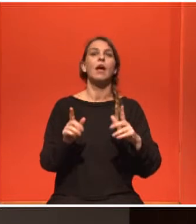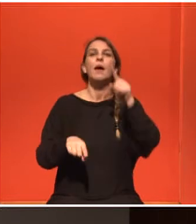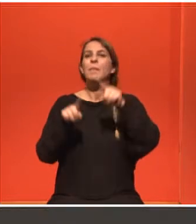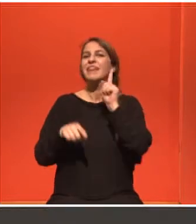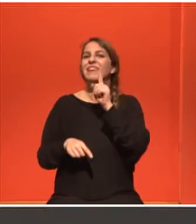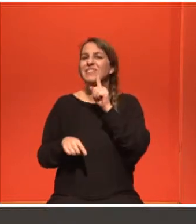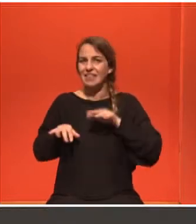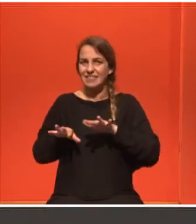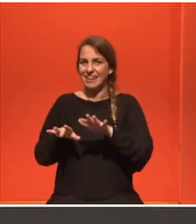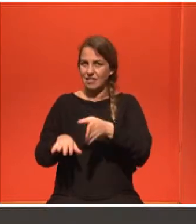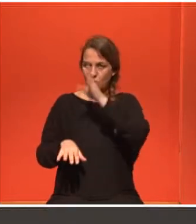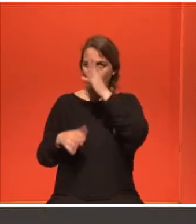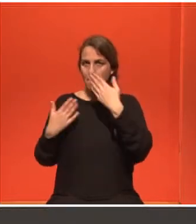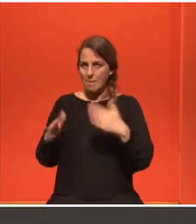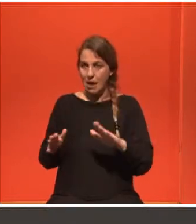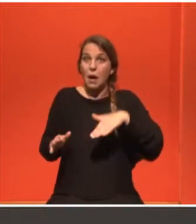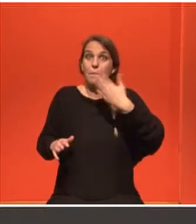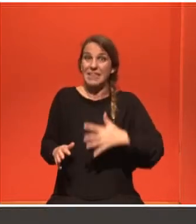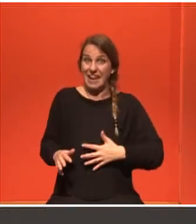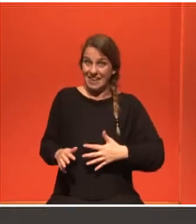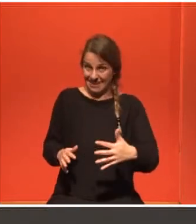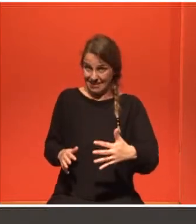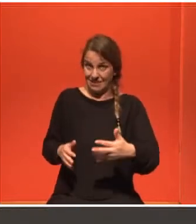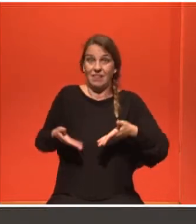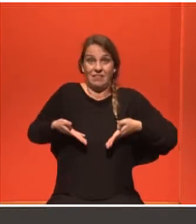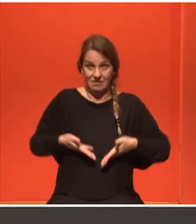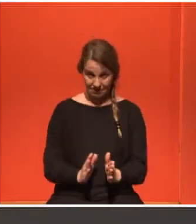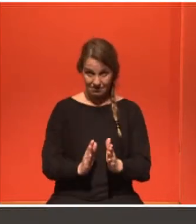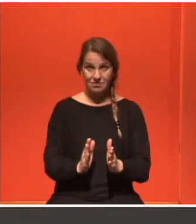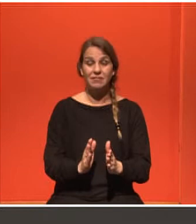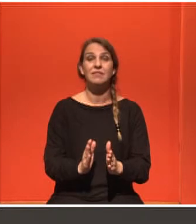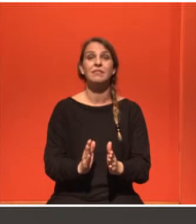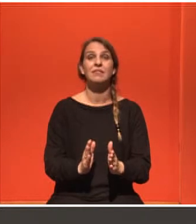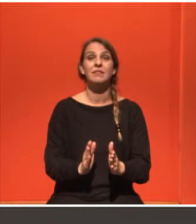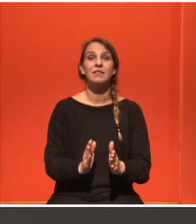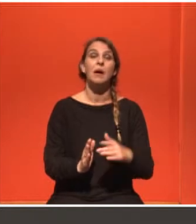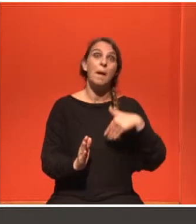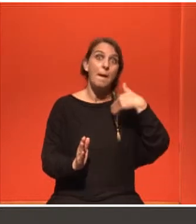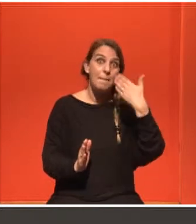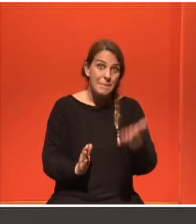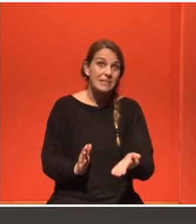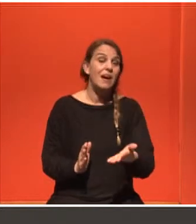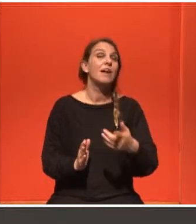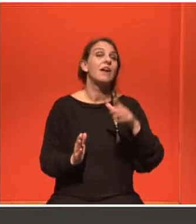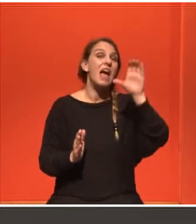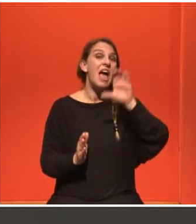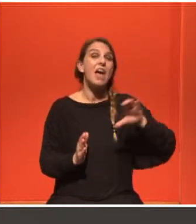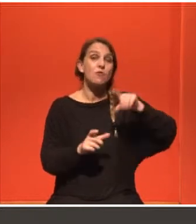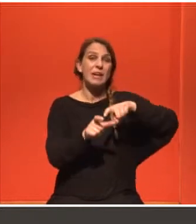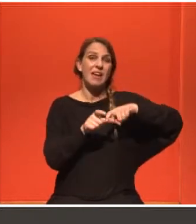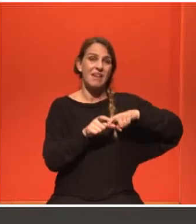για γυναικολογικό καρκίνο, με το που τεκνοποιήσει και μια γυναίκα, η οδηγία η επίσημη από την Ευρωπαϊκή ΕΕ